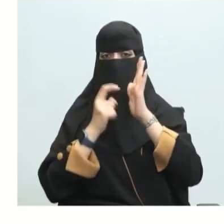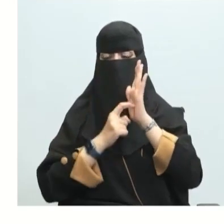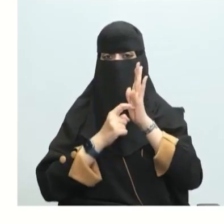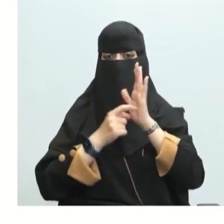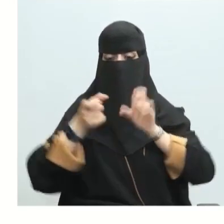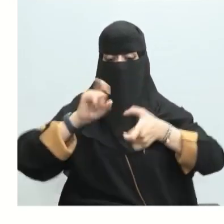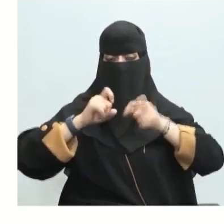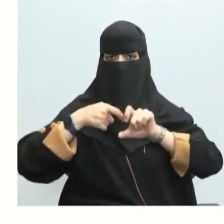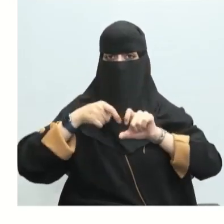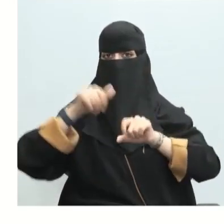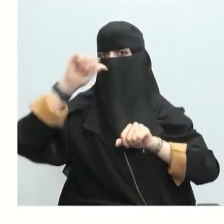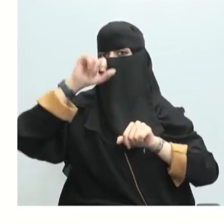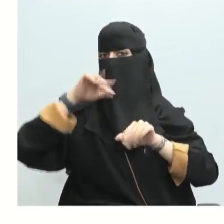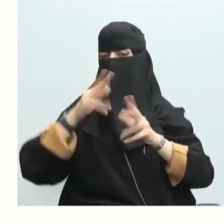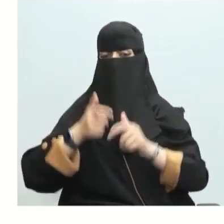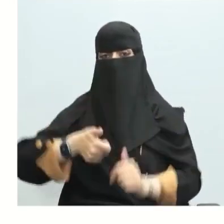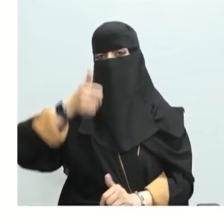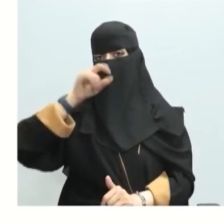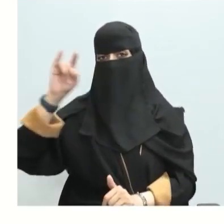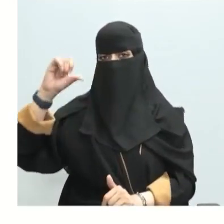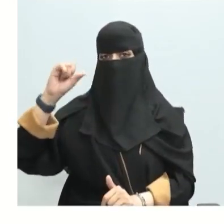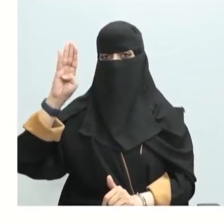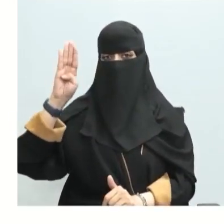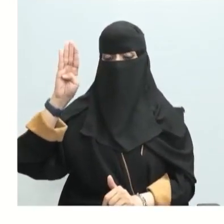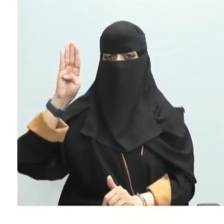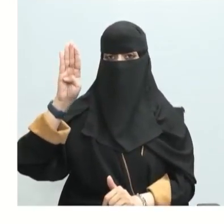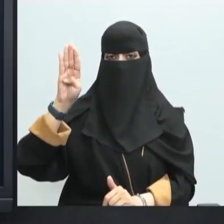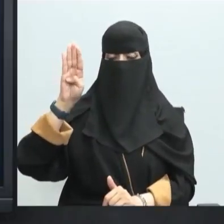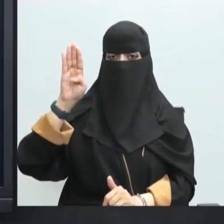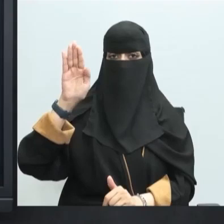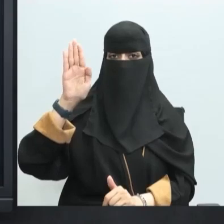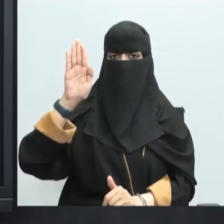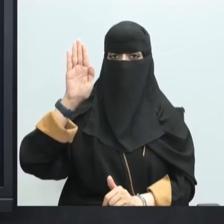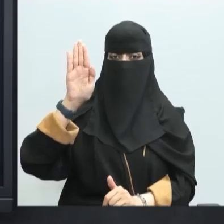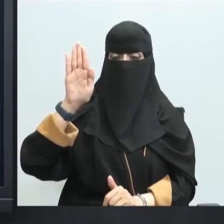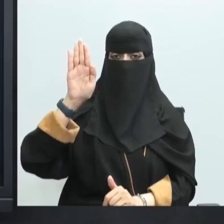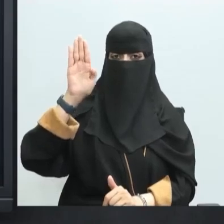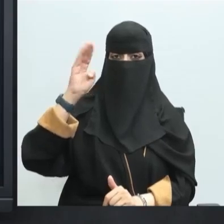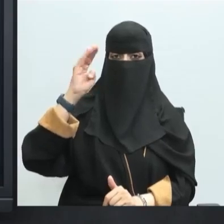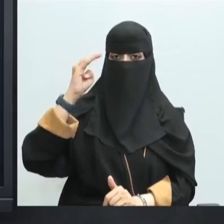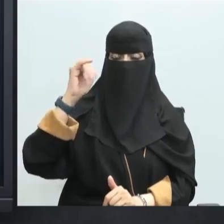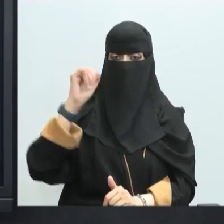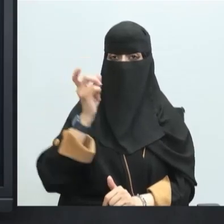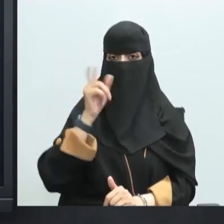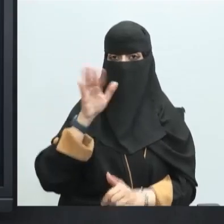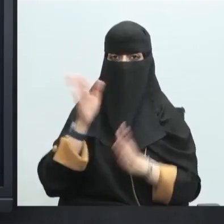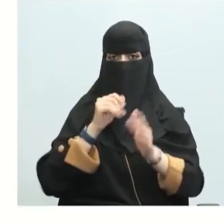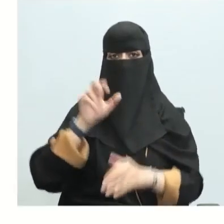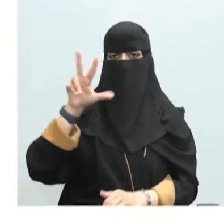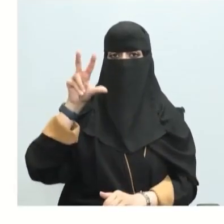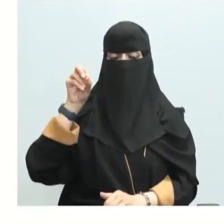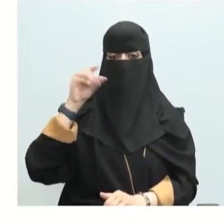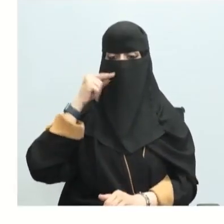الأكسوجين وأيضا الهيدروجين والهيدروجين أيضا حرارة تكوين له ستكون صفر